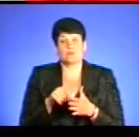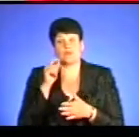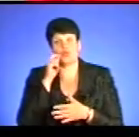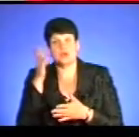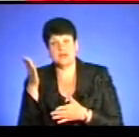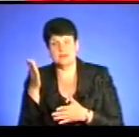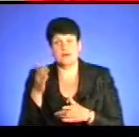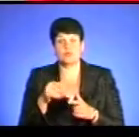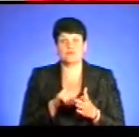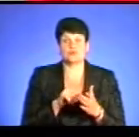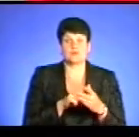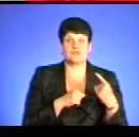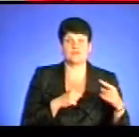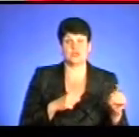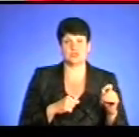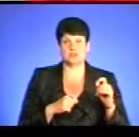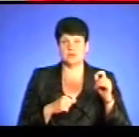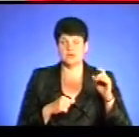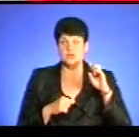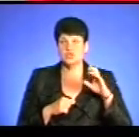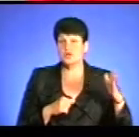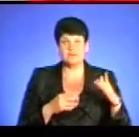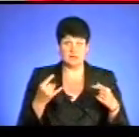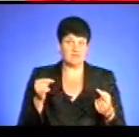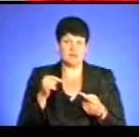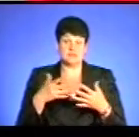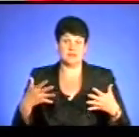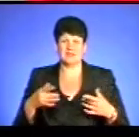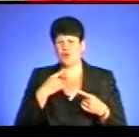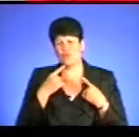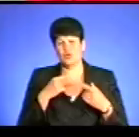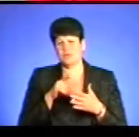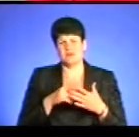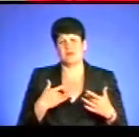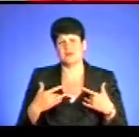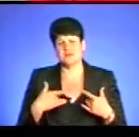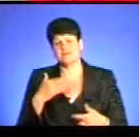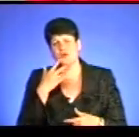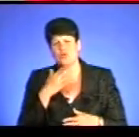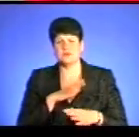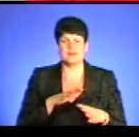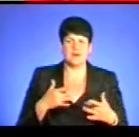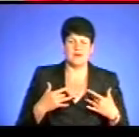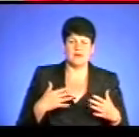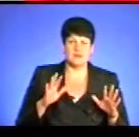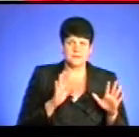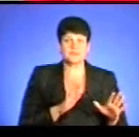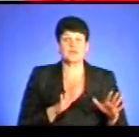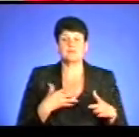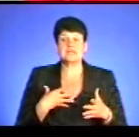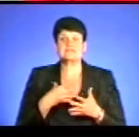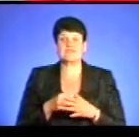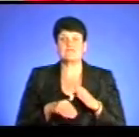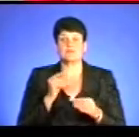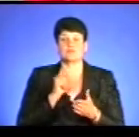або ти виступаєш, гастролюєш по інших країнах. Все, ти визначився. Я не говорю про питання, ротильці, народні і так далі, але кожен повинен зробити свій вибір. Ми цей вибір